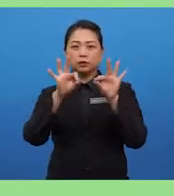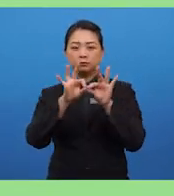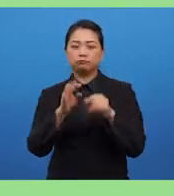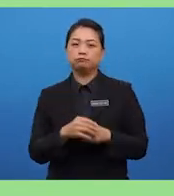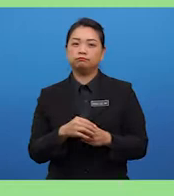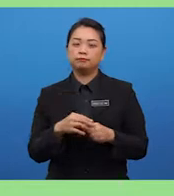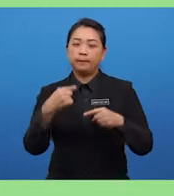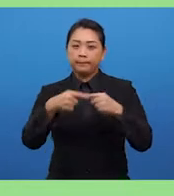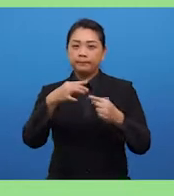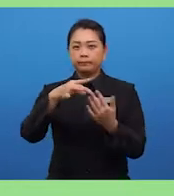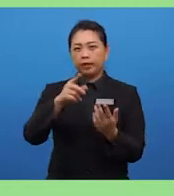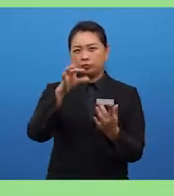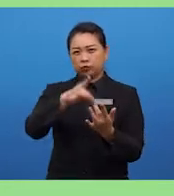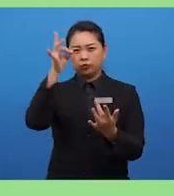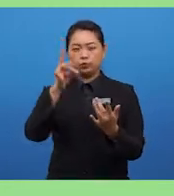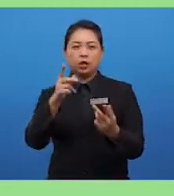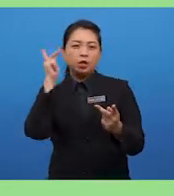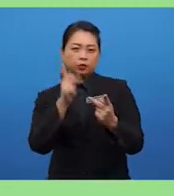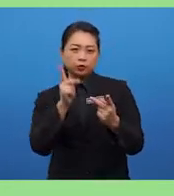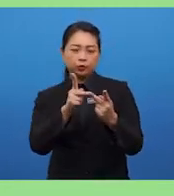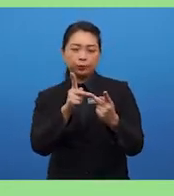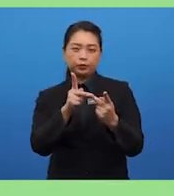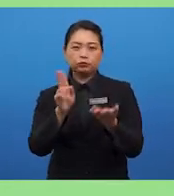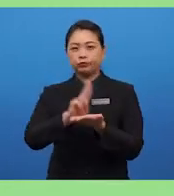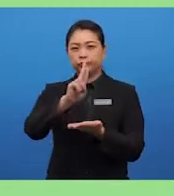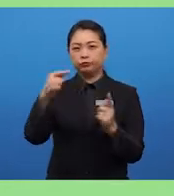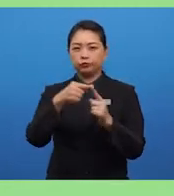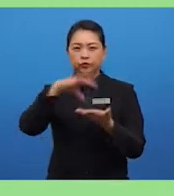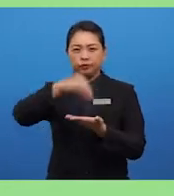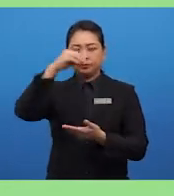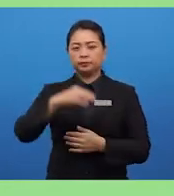when choosing a suitable university to study.